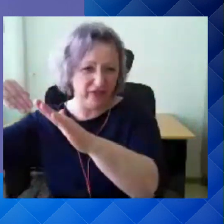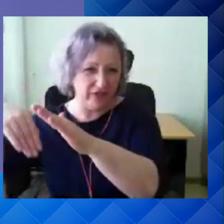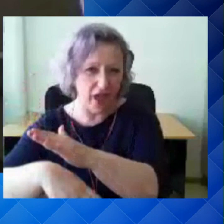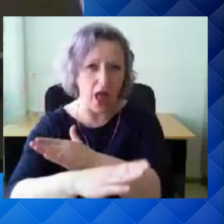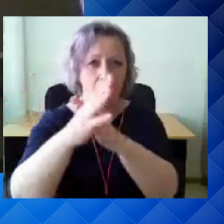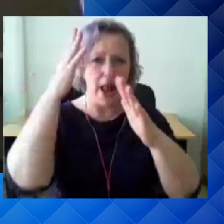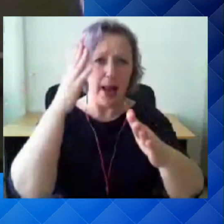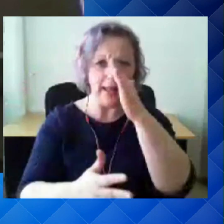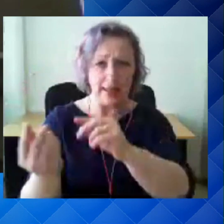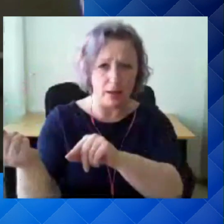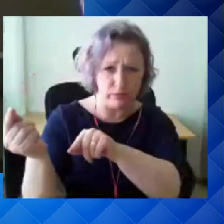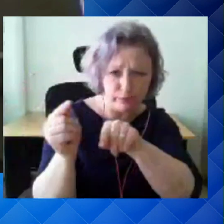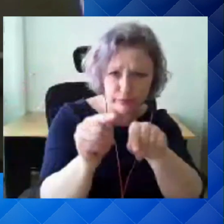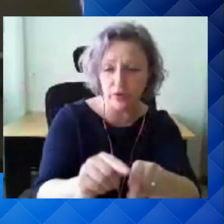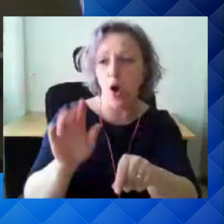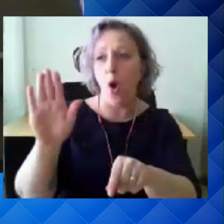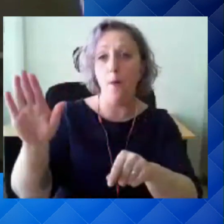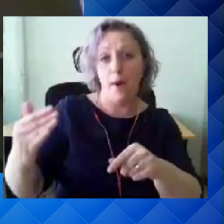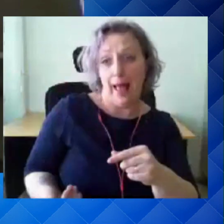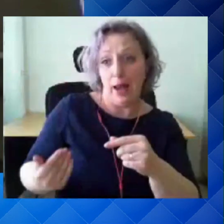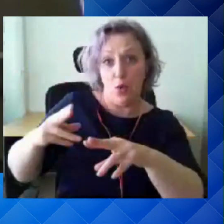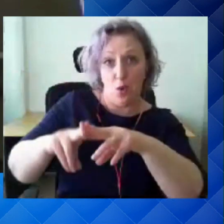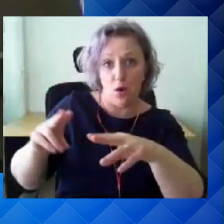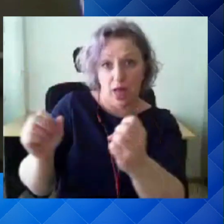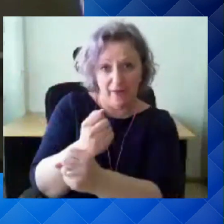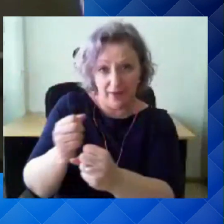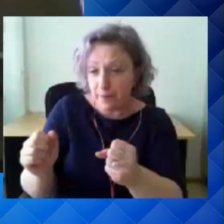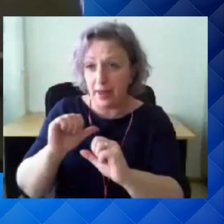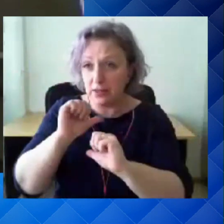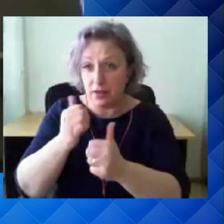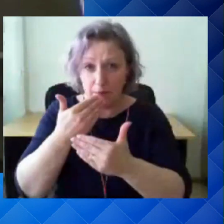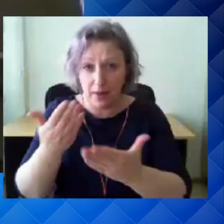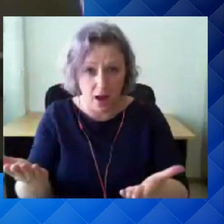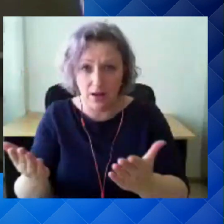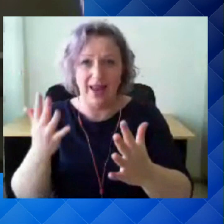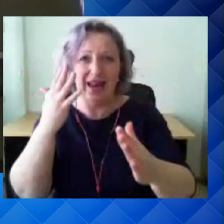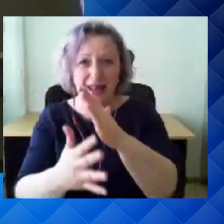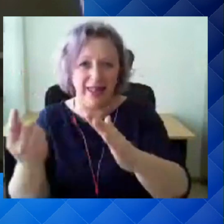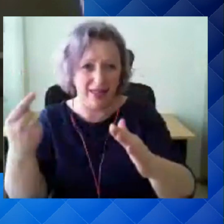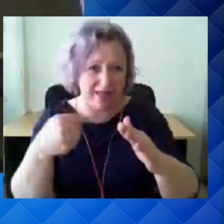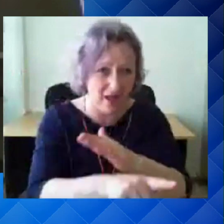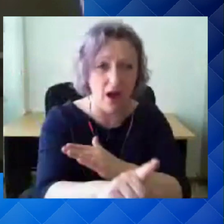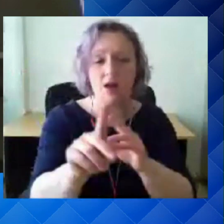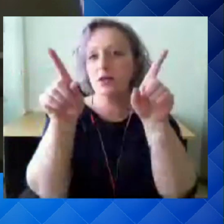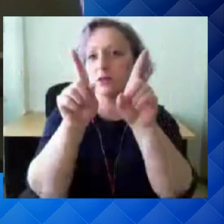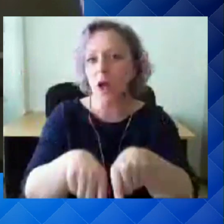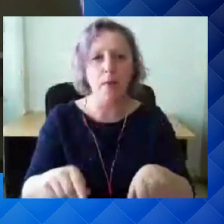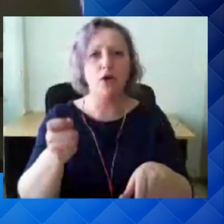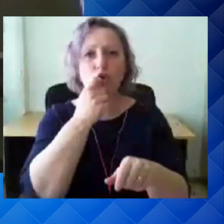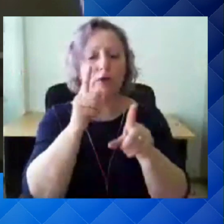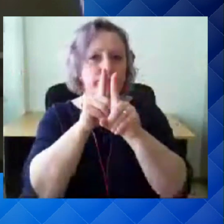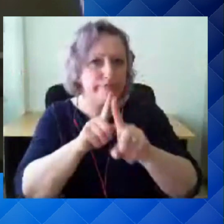nende enda elupaigad hävivad, neil ei ole kusagile minna. Samamoodi muutub eksootiline toit järjest populaarsemaks,